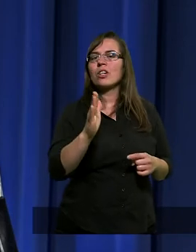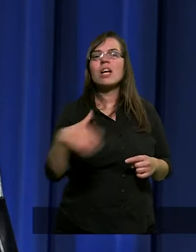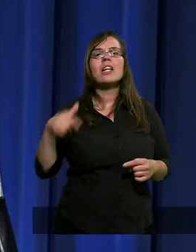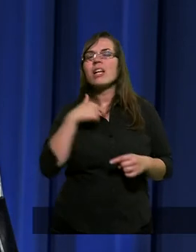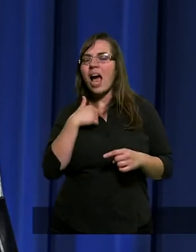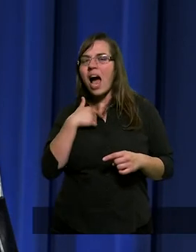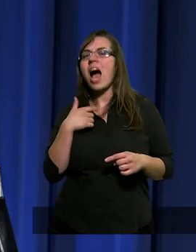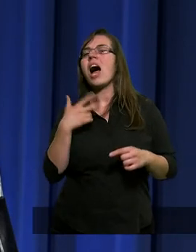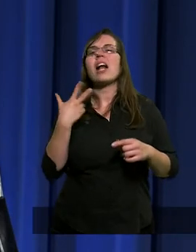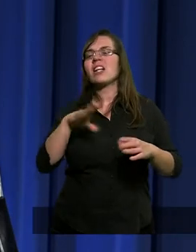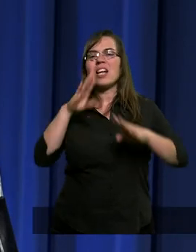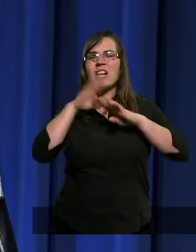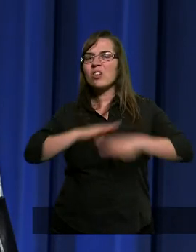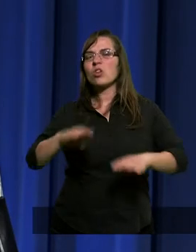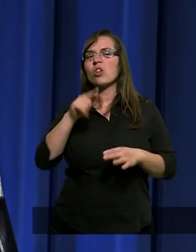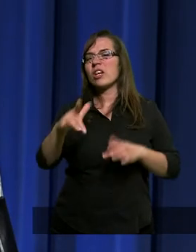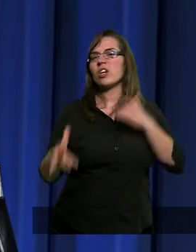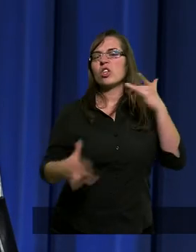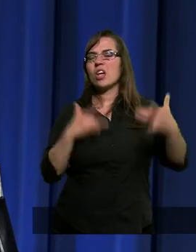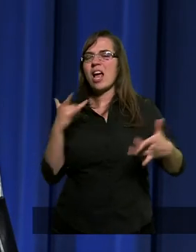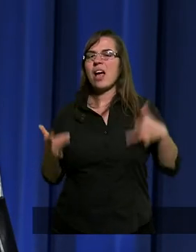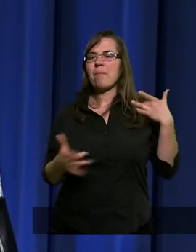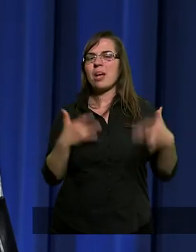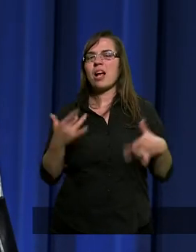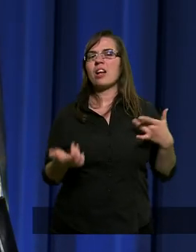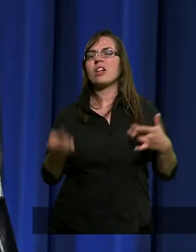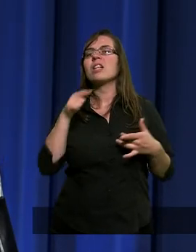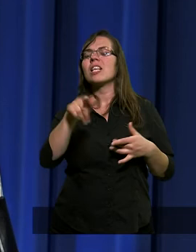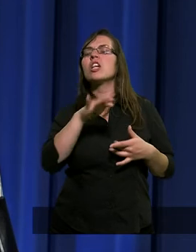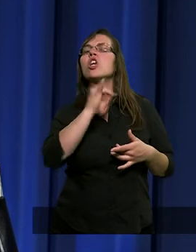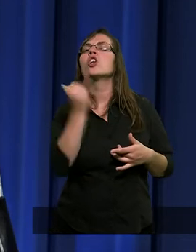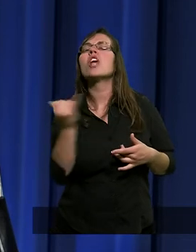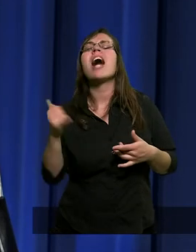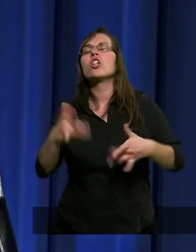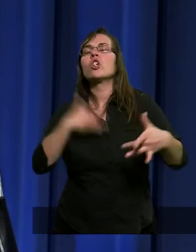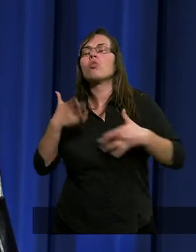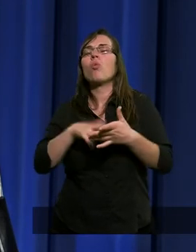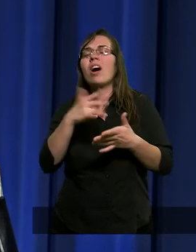znoszę tych cierpień. Ja nie znoszę tych dzieci,